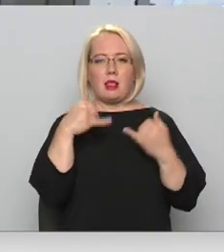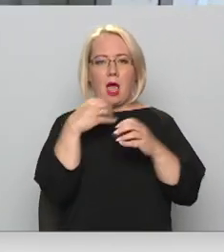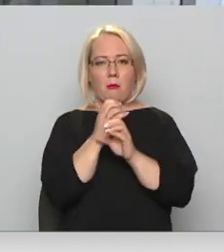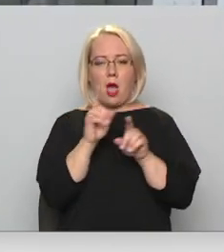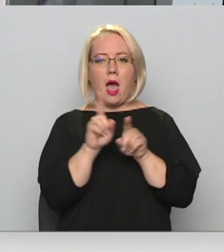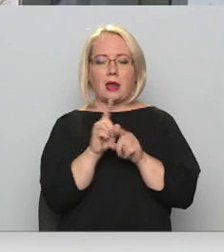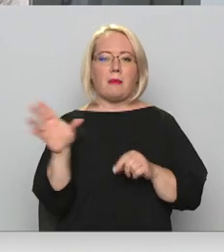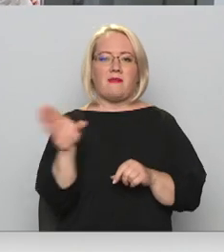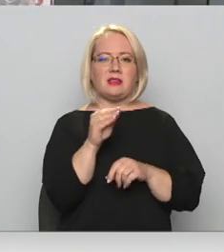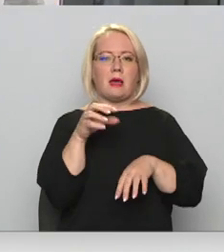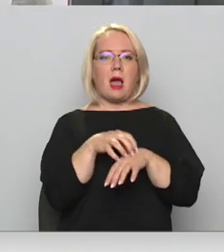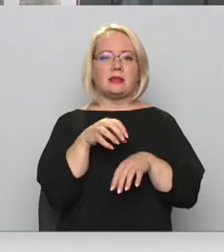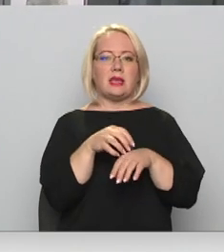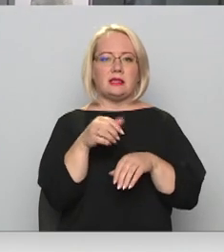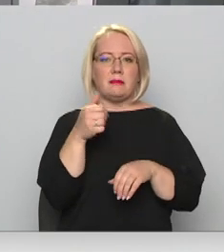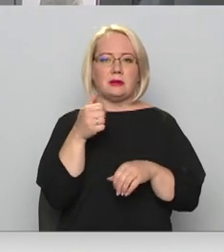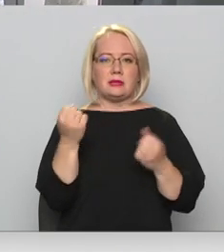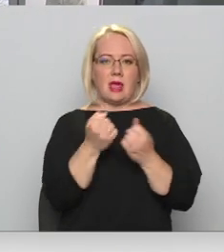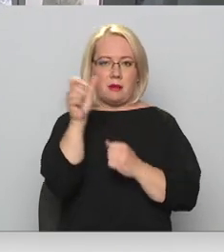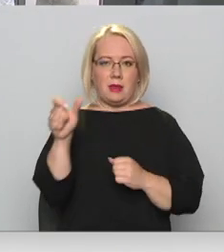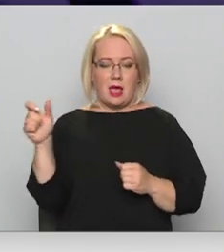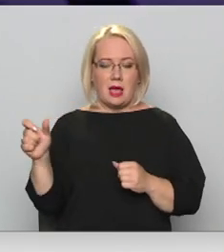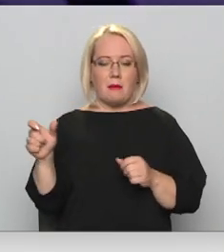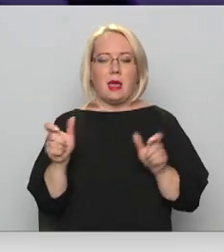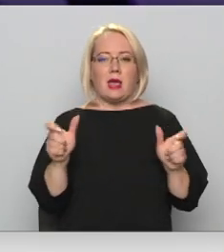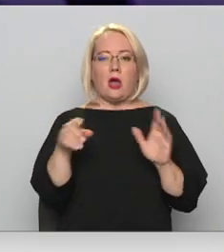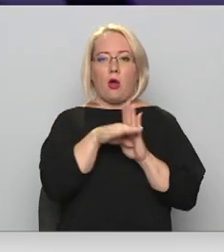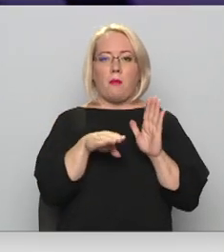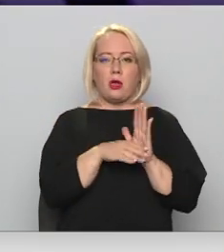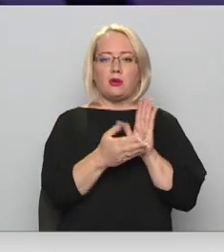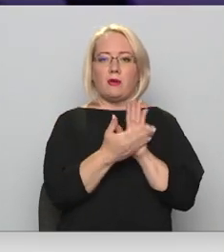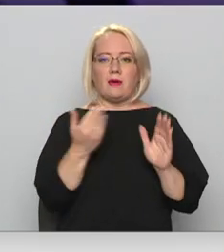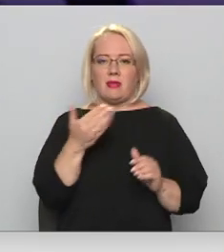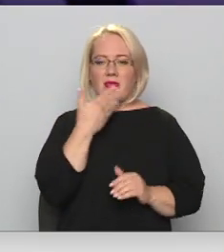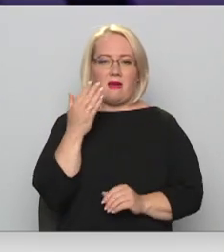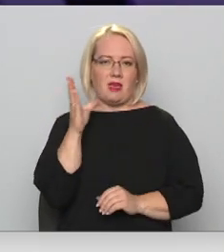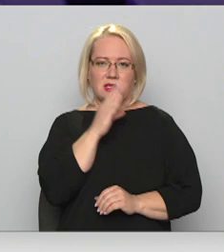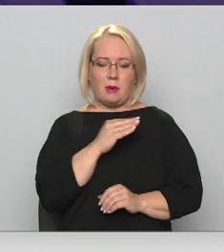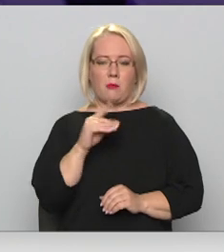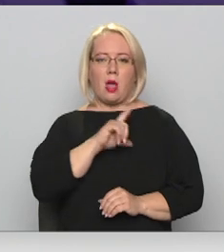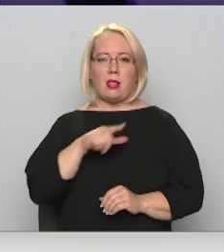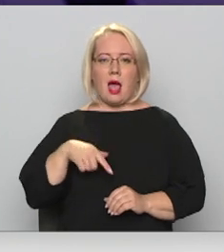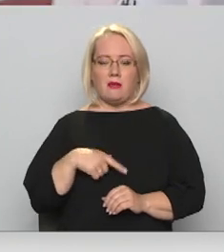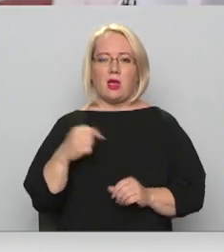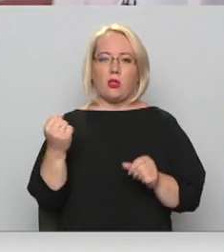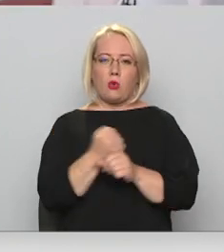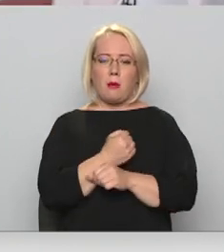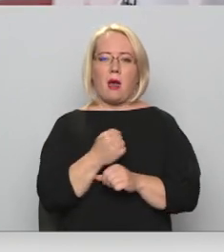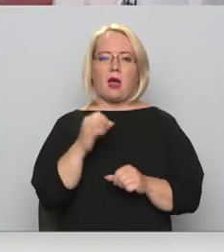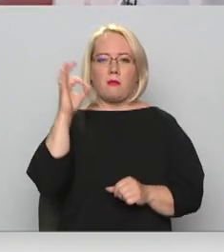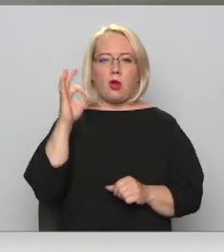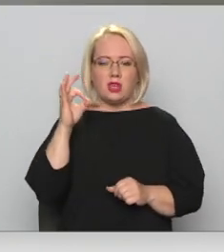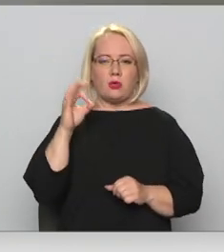mārstniecības personā. Ierobežojumu mīkstenāšana nav iespējama, jo Latvijā vēl aizvien ir salīdzinoši neliela vakcinācijas